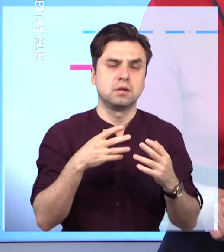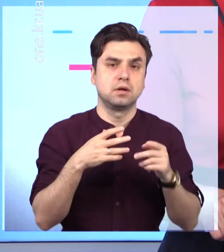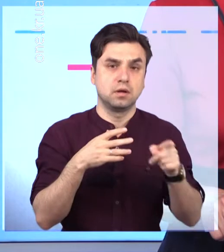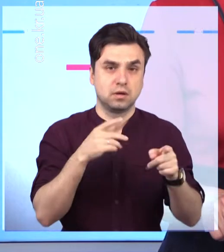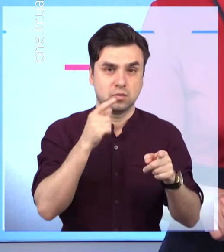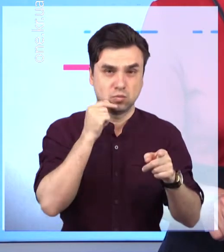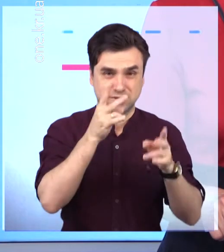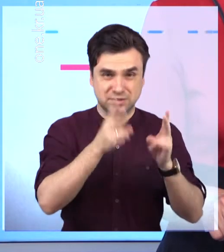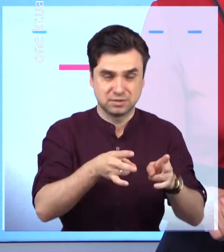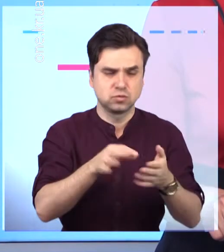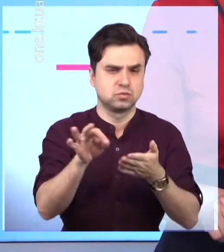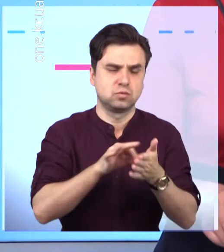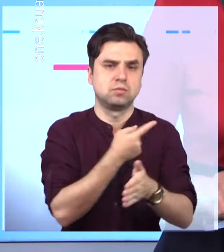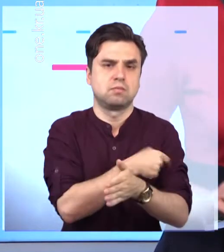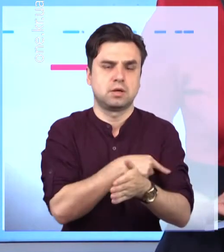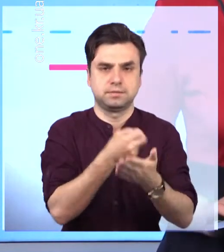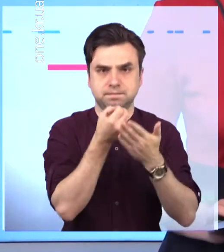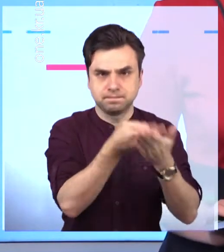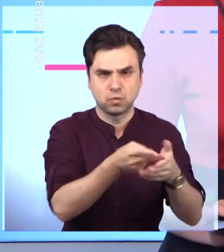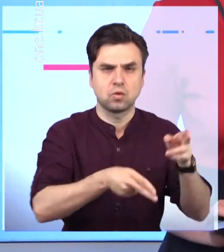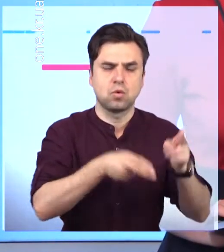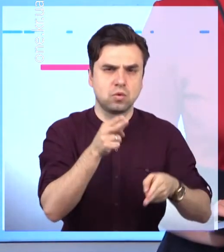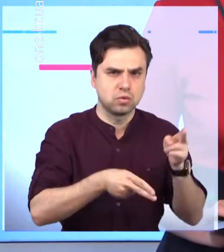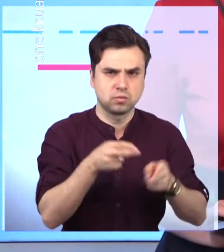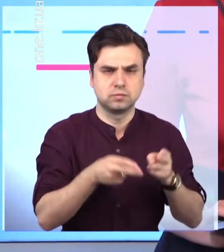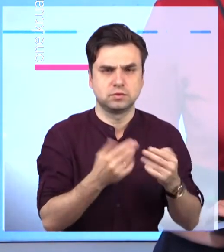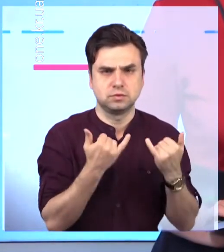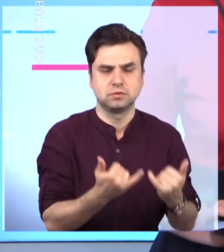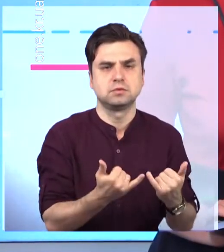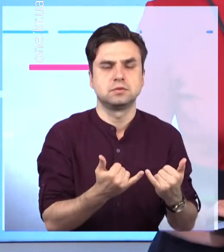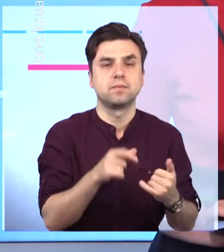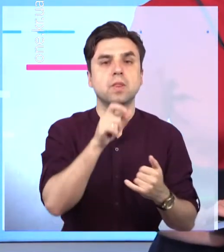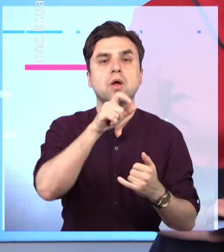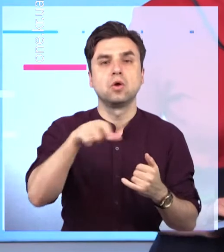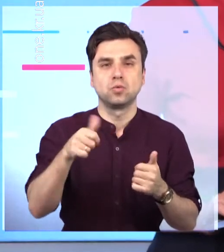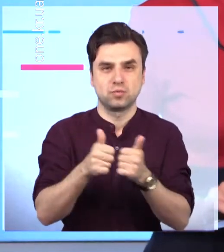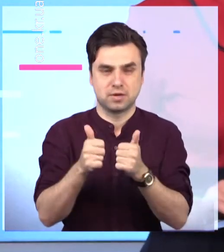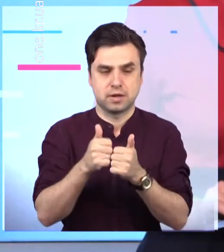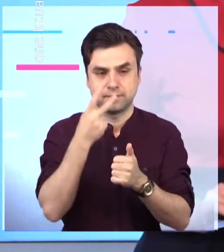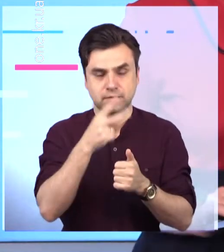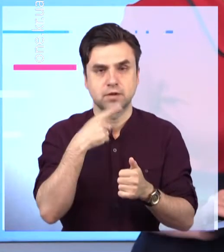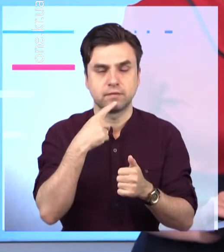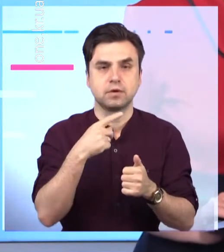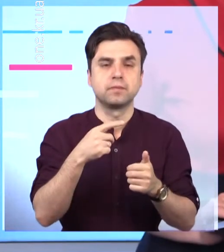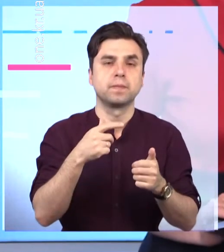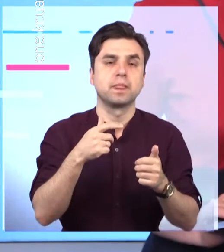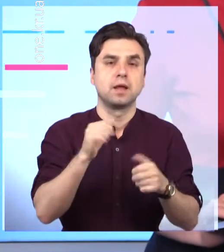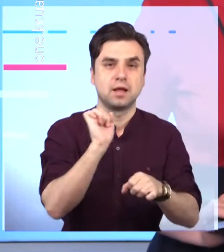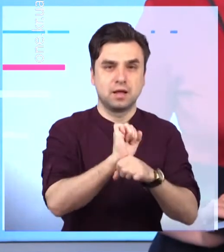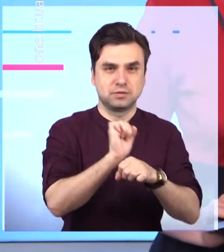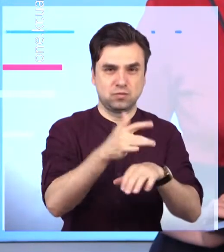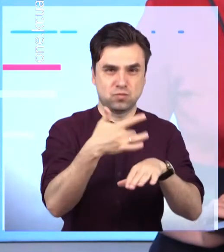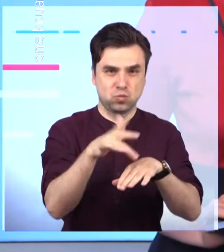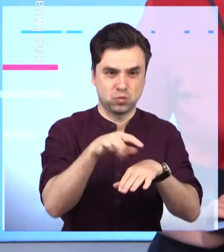чоловіка оперативно шпіталізували до лікарні, після чого направили в операційну. Місцеві мешканці кажуть, на зупинці Мусорського,